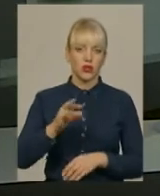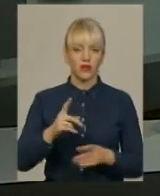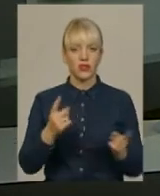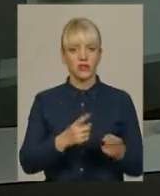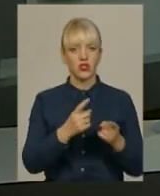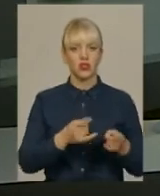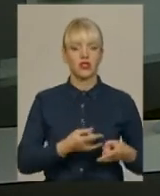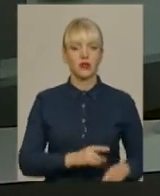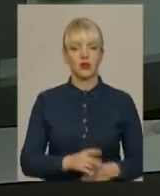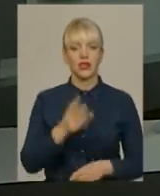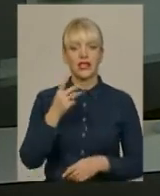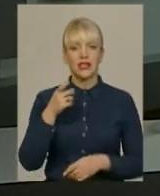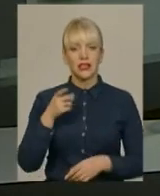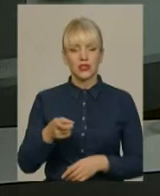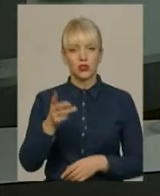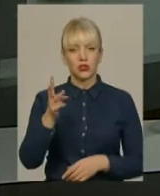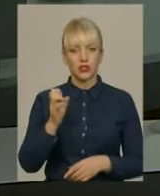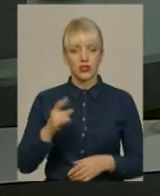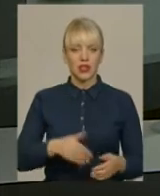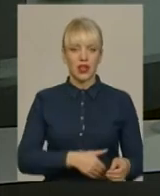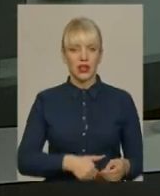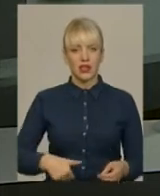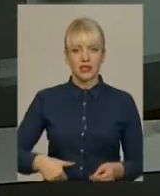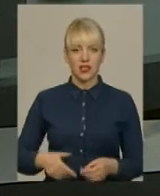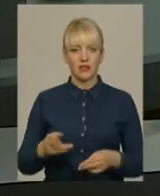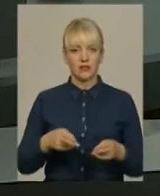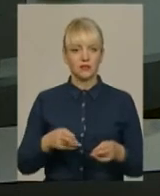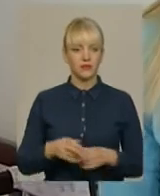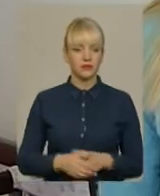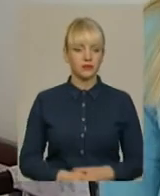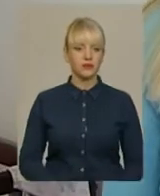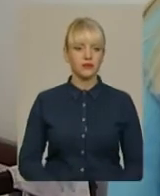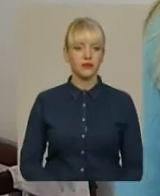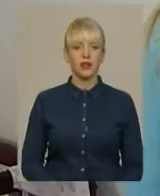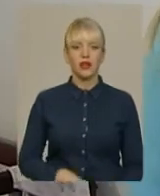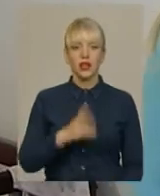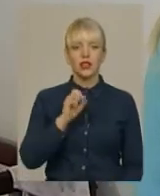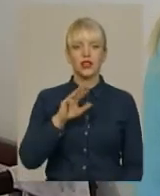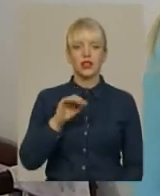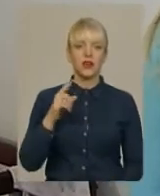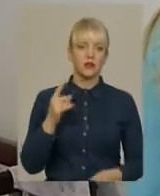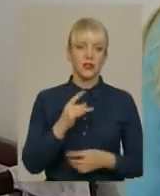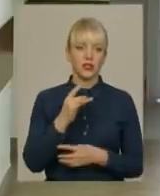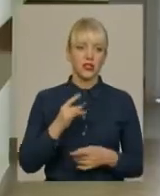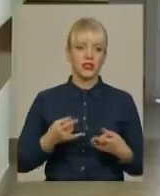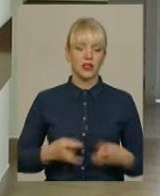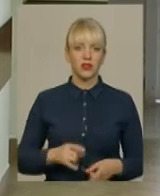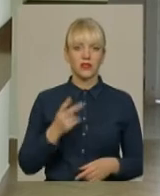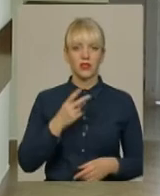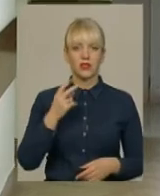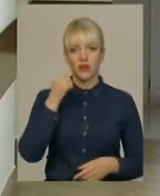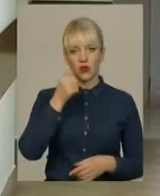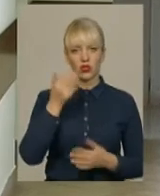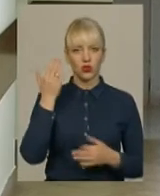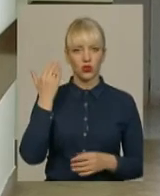1300 на кеселів Ростин. Тему продовжує Дарина Денисенко. Пані Наталія перший раз народжувала 22 роки